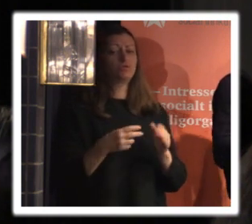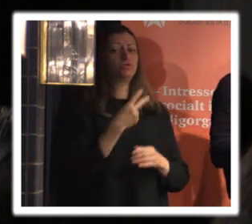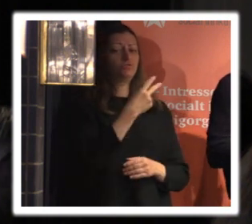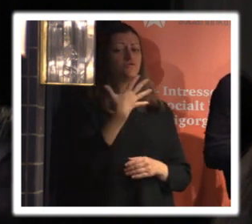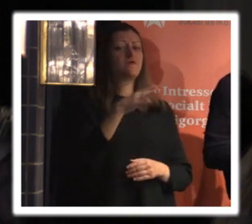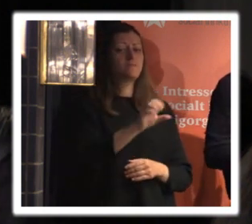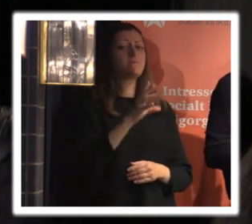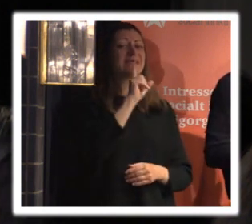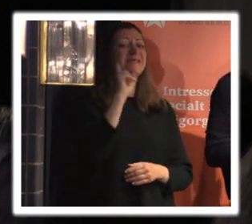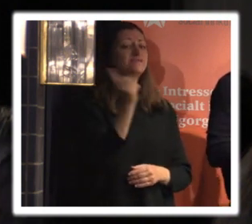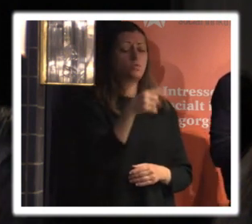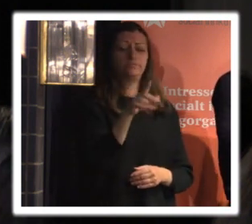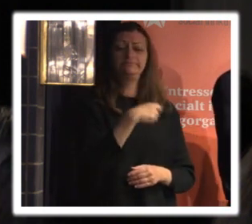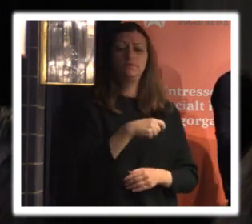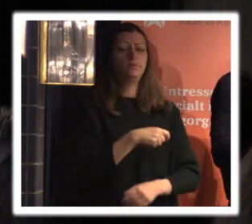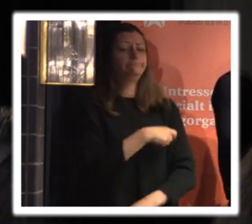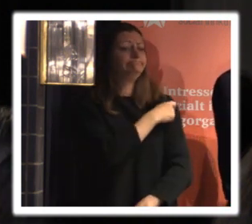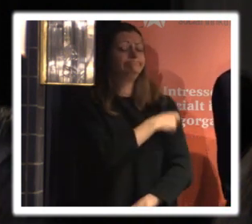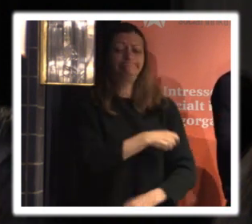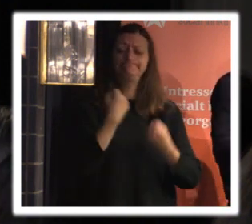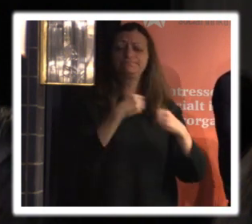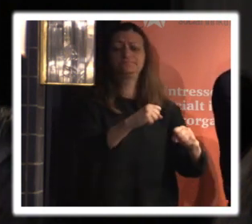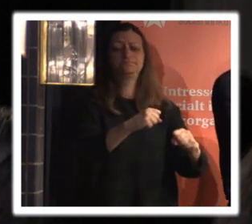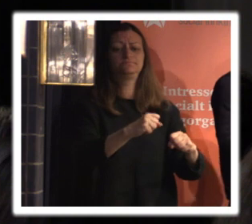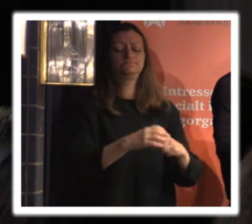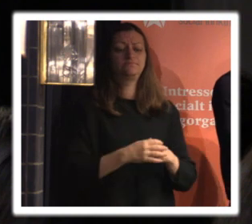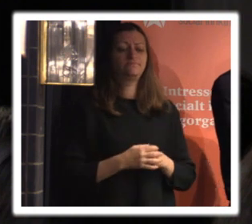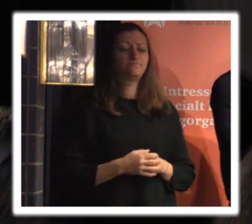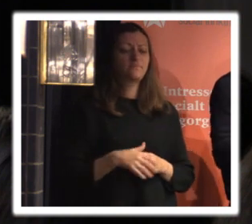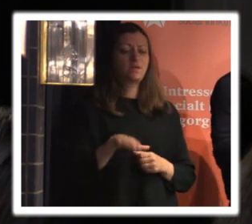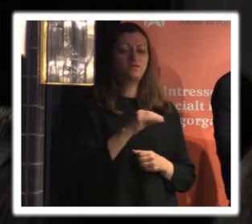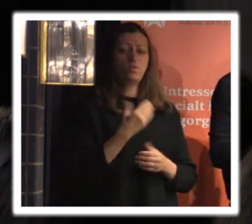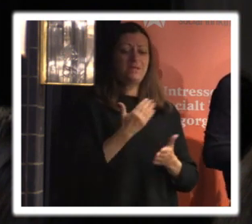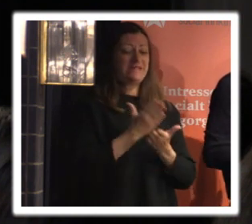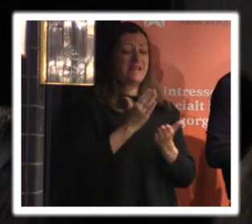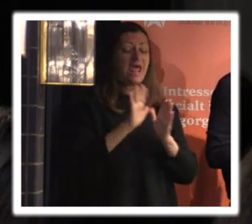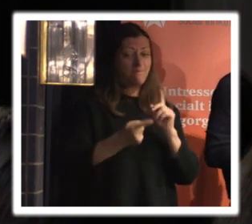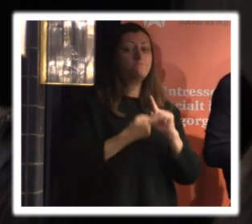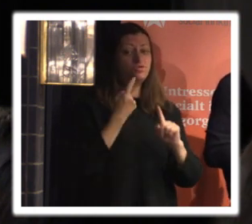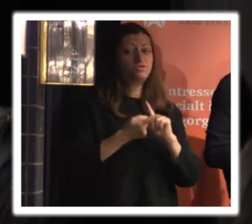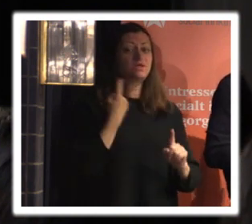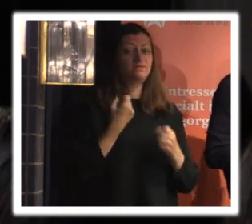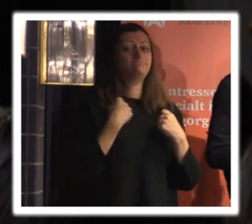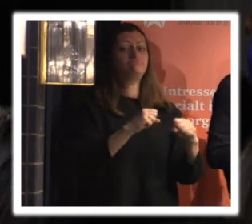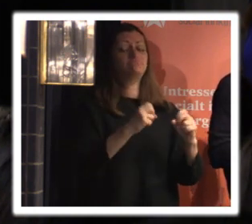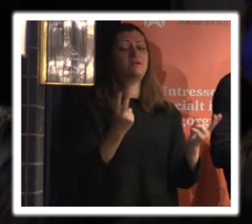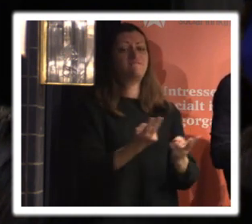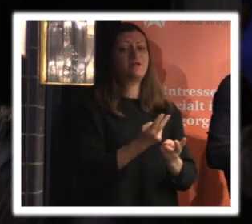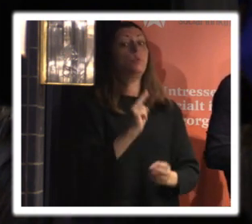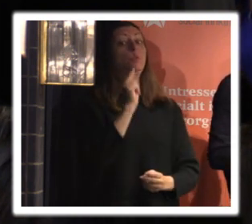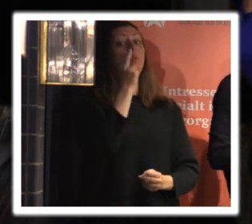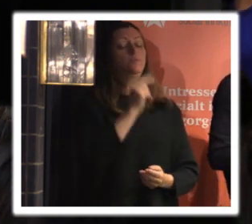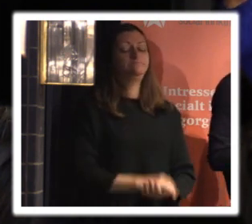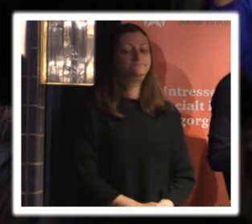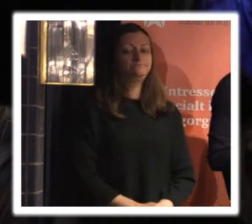maj nästa år och då gäller det att liksom åtminstone det har kommit kommit en bit kommit igång nu